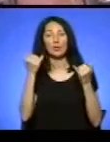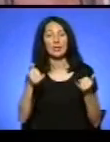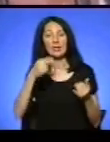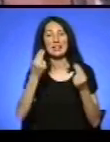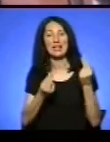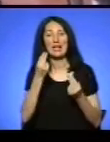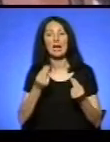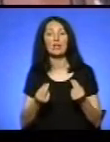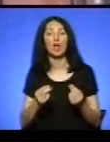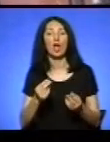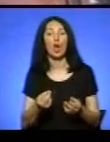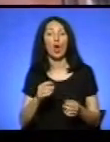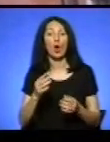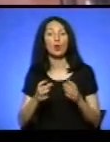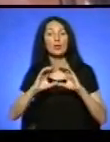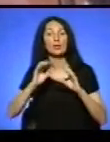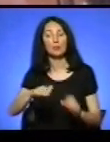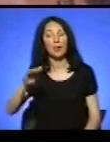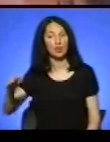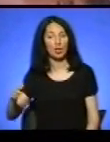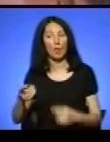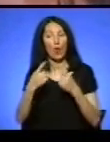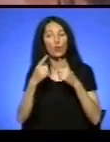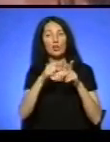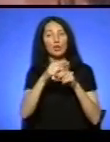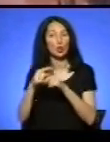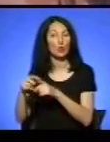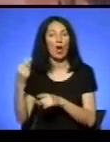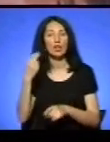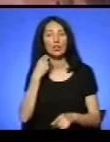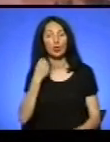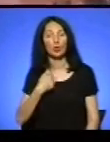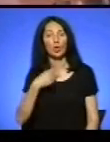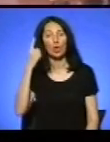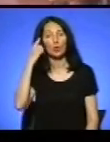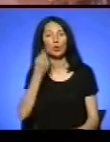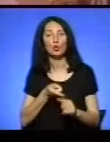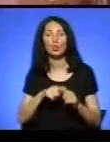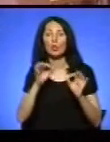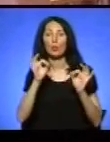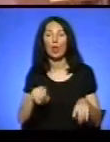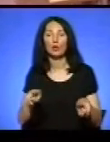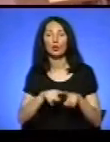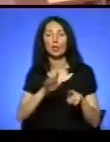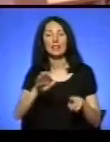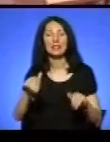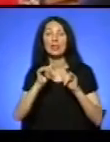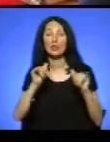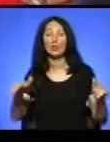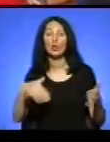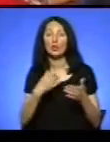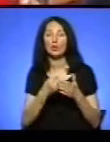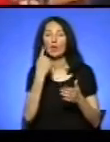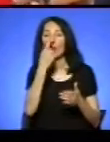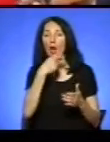м'ячем, де ми говорили слова англійською. І я думаю, що це дуже правильно, тому що так діти розвивають своє мовлення.